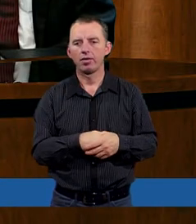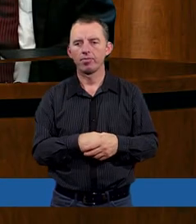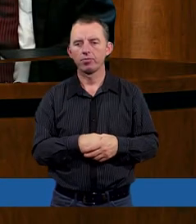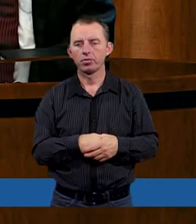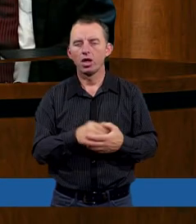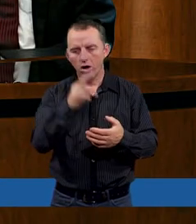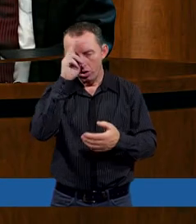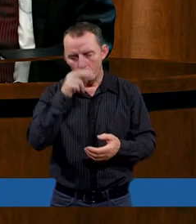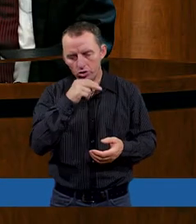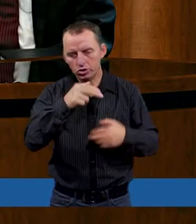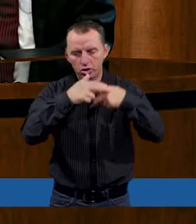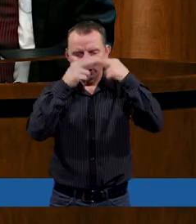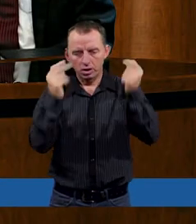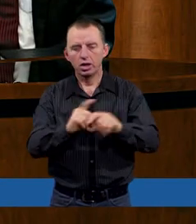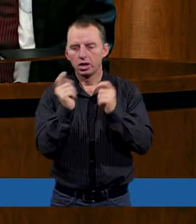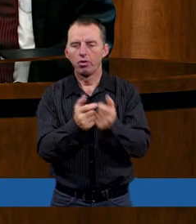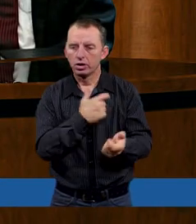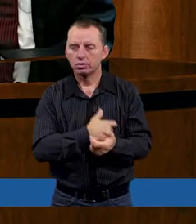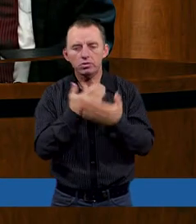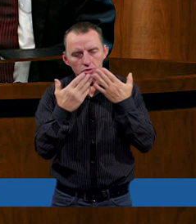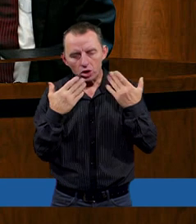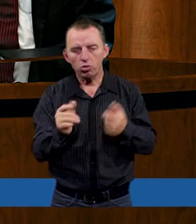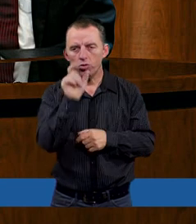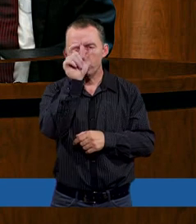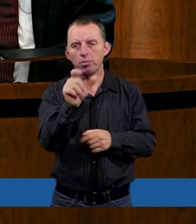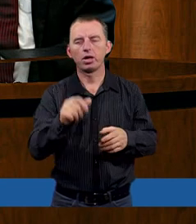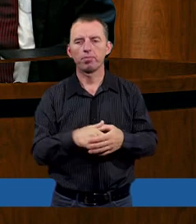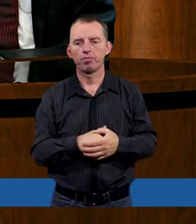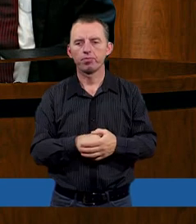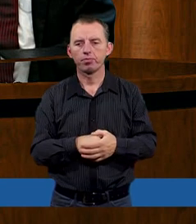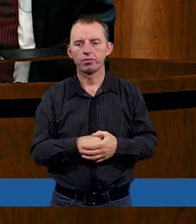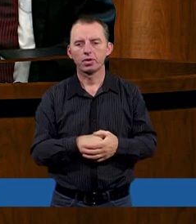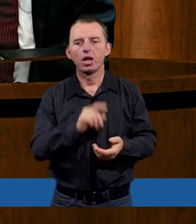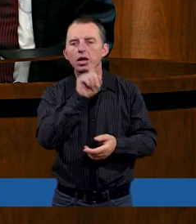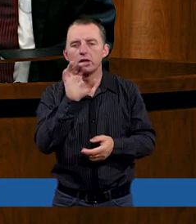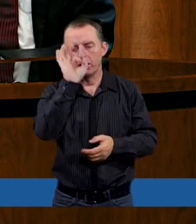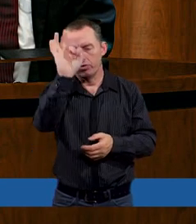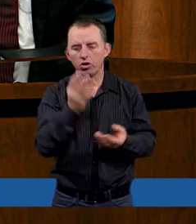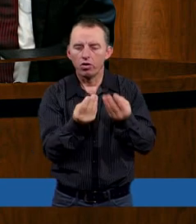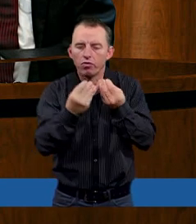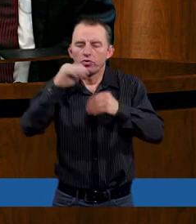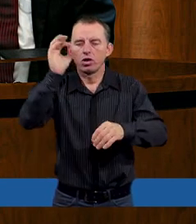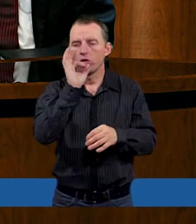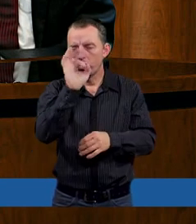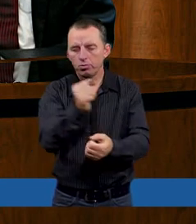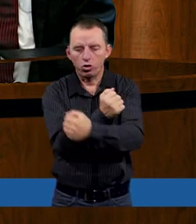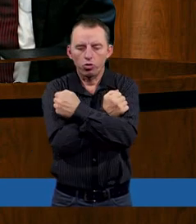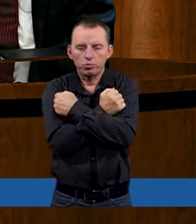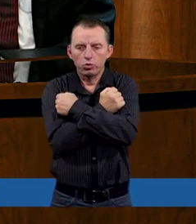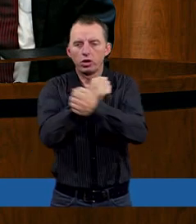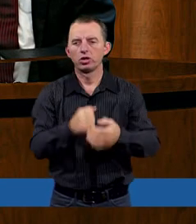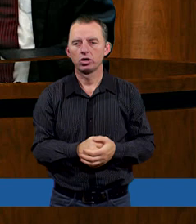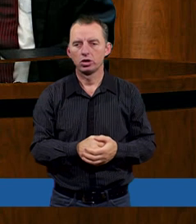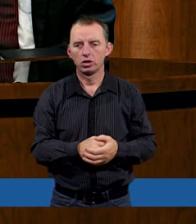Ojcze Niebieski z całego serca dziękujemy Tobie za Twoją wielką dobroć i miłość.